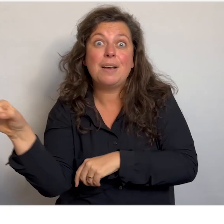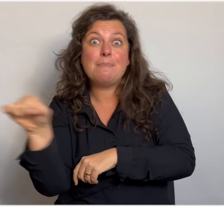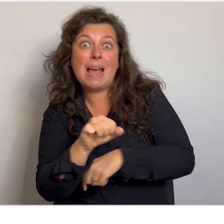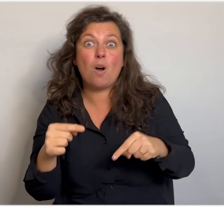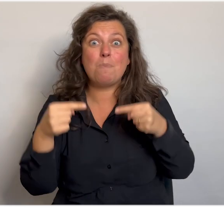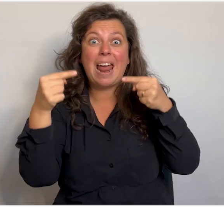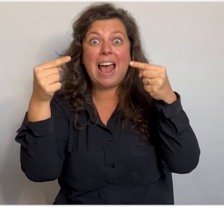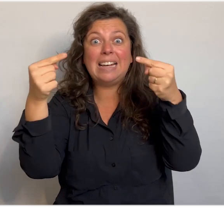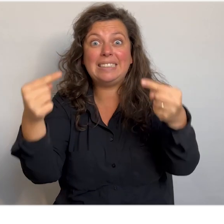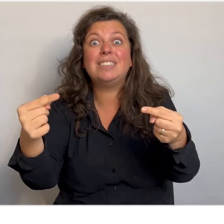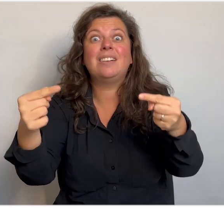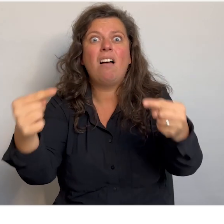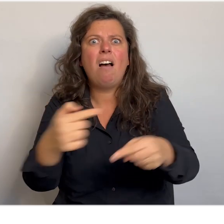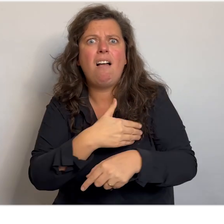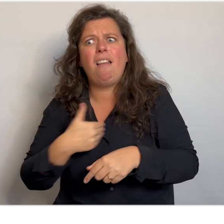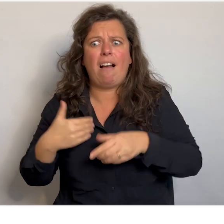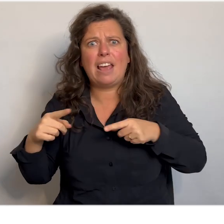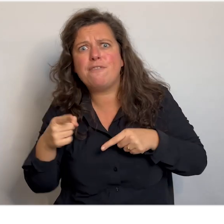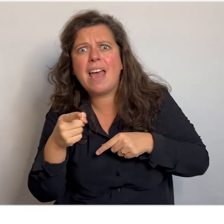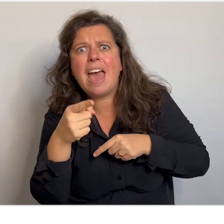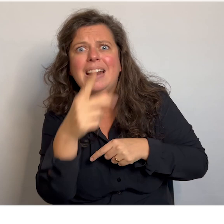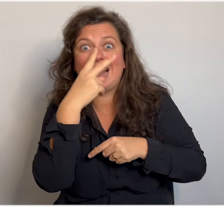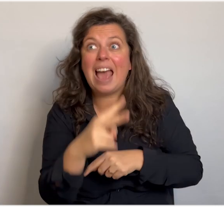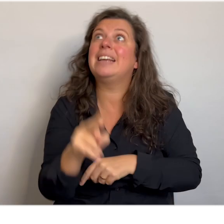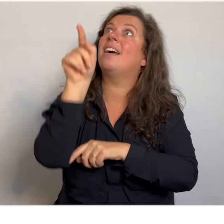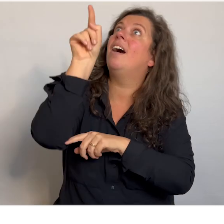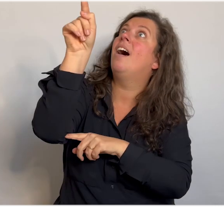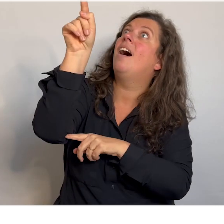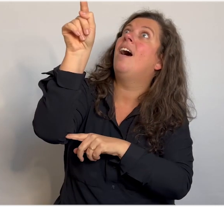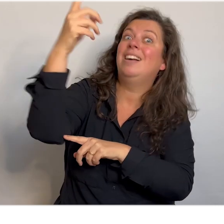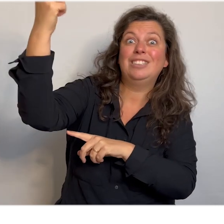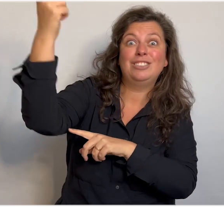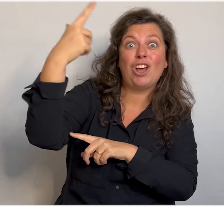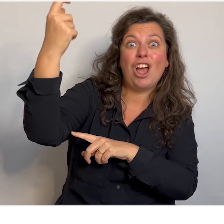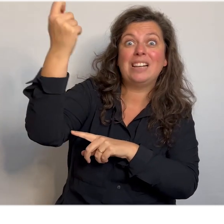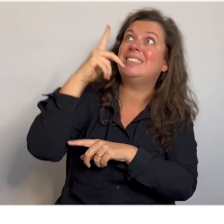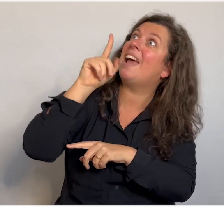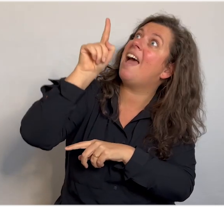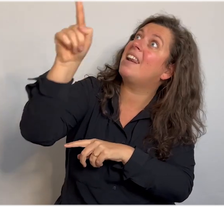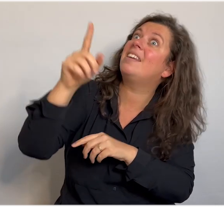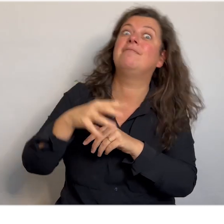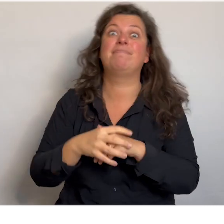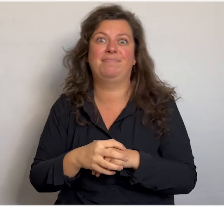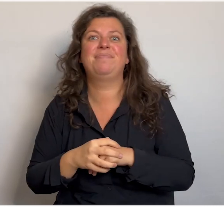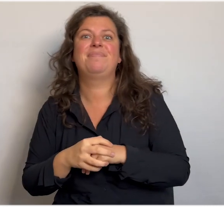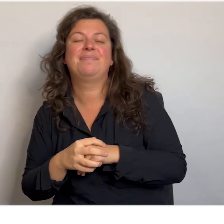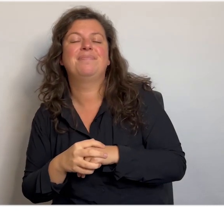Ga je mee op reis, wie weet lang en ver. Kijk daar is... De ster.